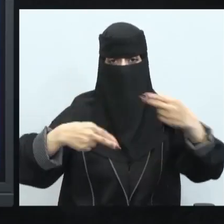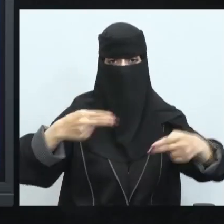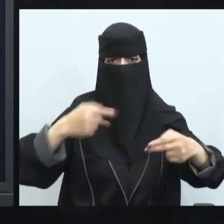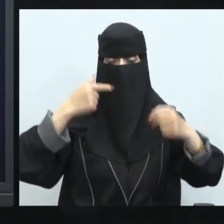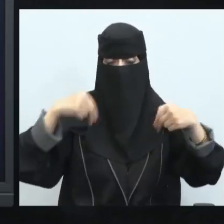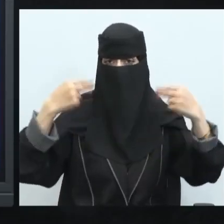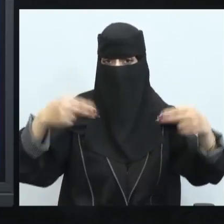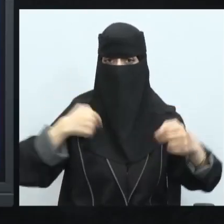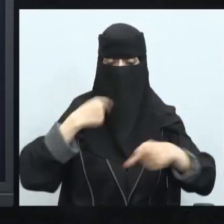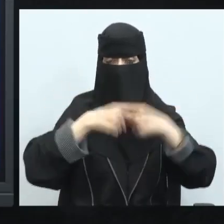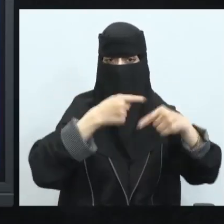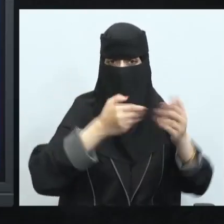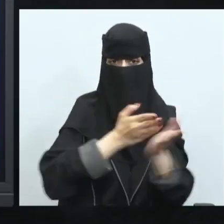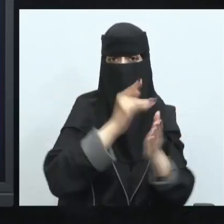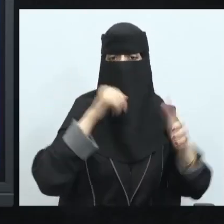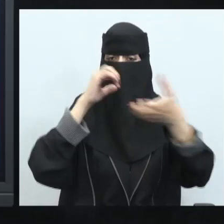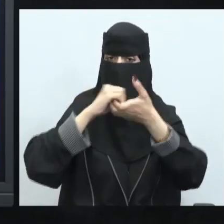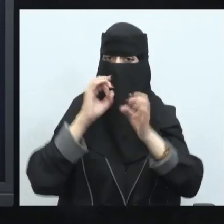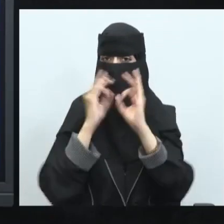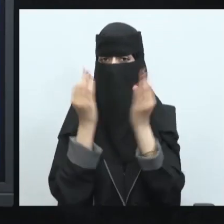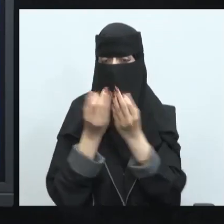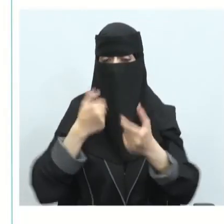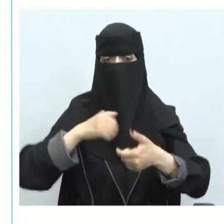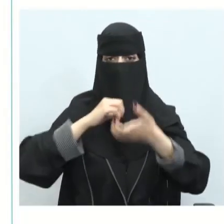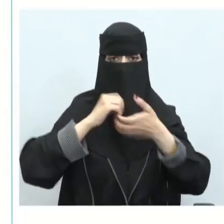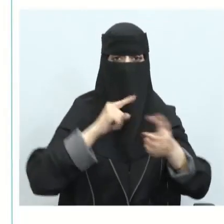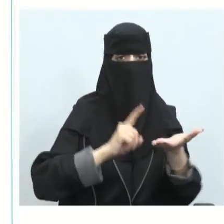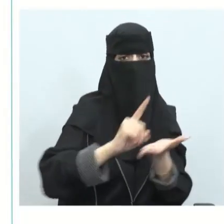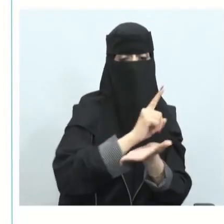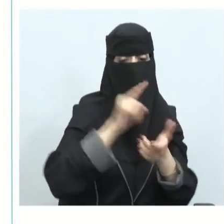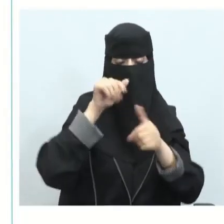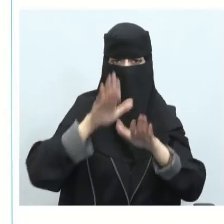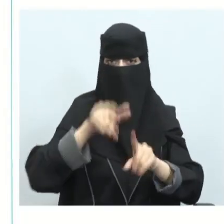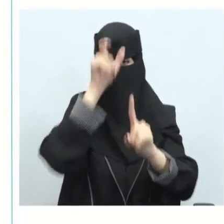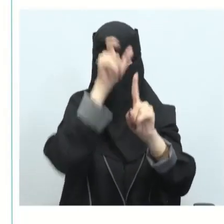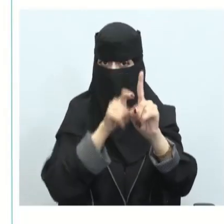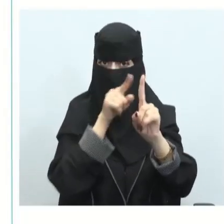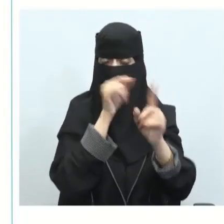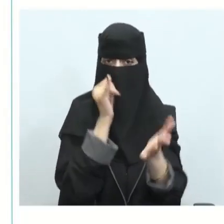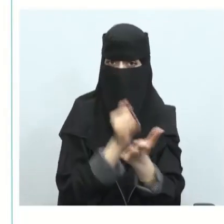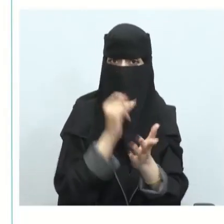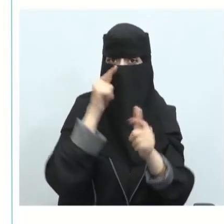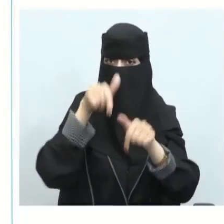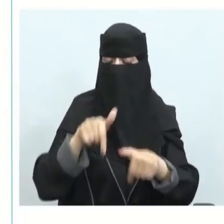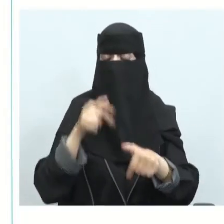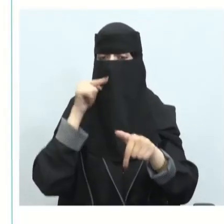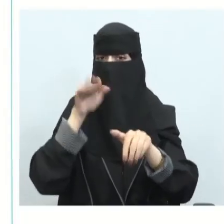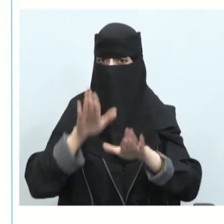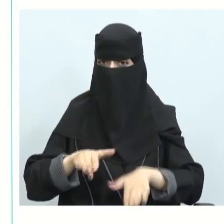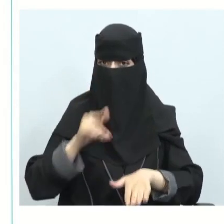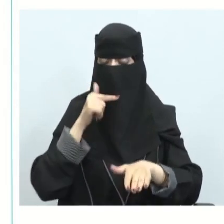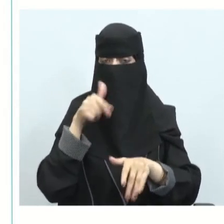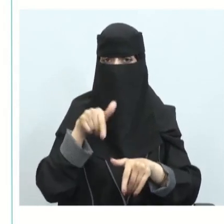وصديقة للمجتمع وصديقة أيضا لالبيئة لذلك المنظم عليه دور فيما يتعلق في وضع